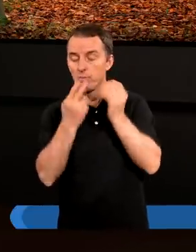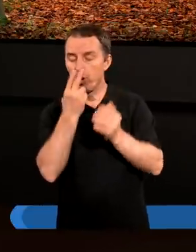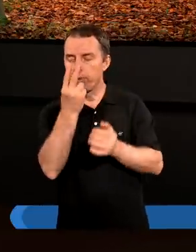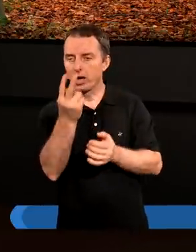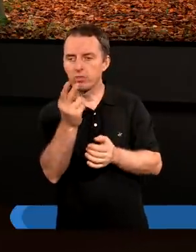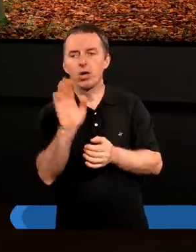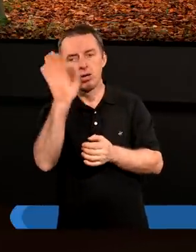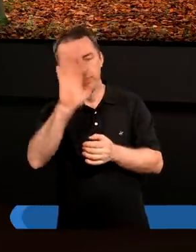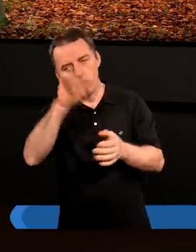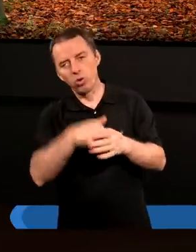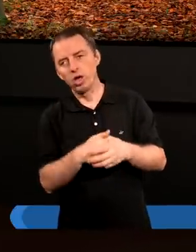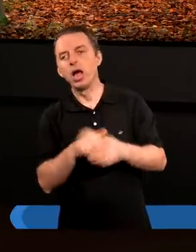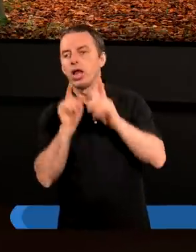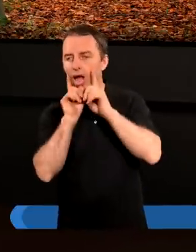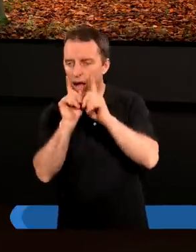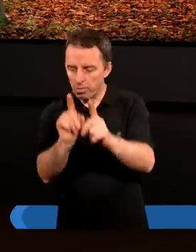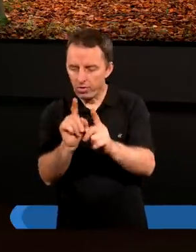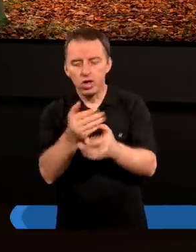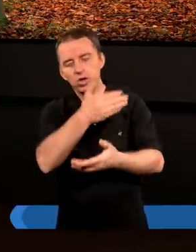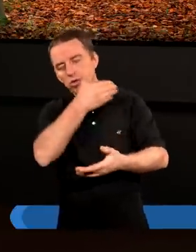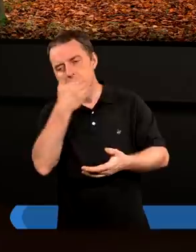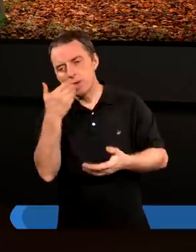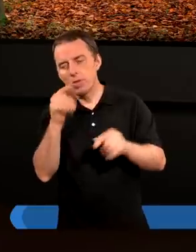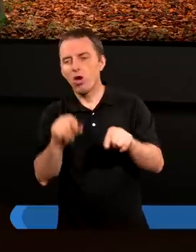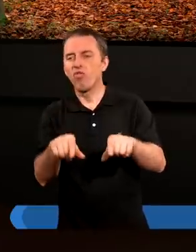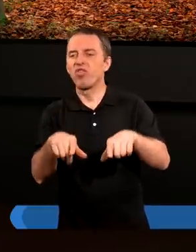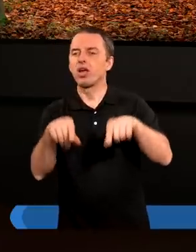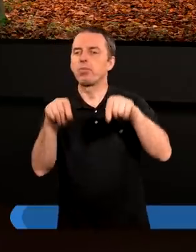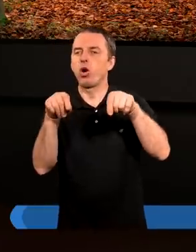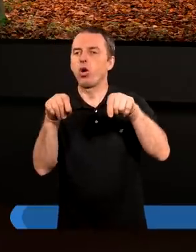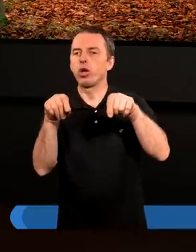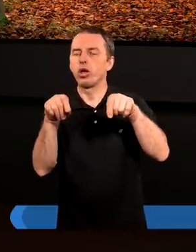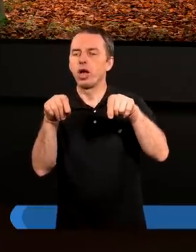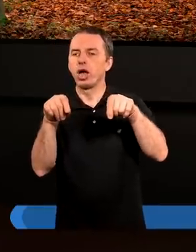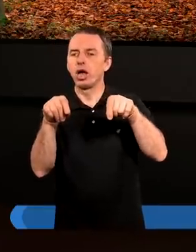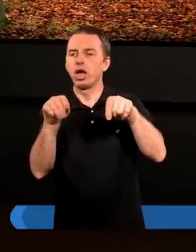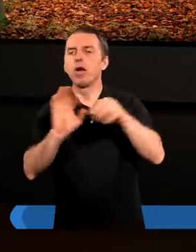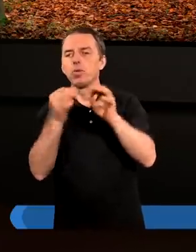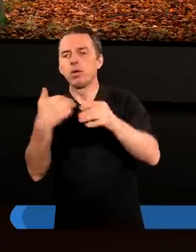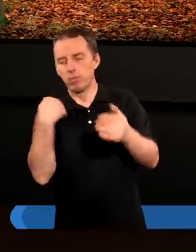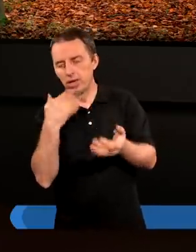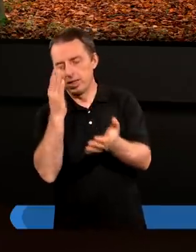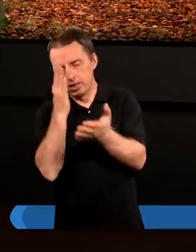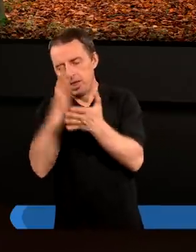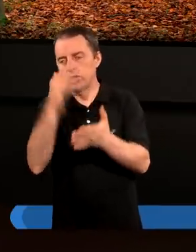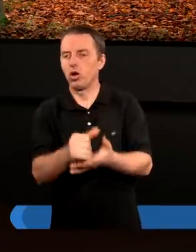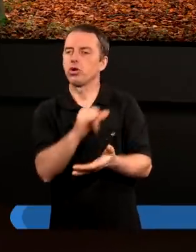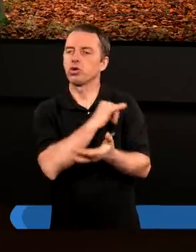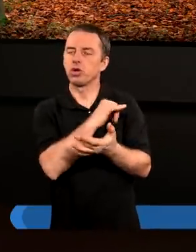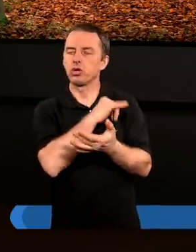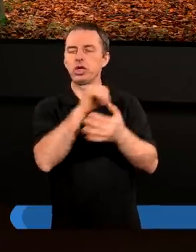Bóg naprawdę nie miał wyboru. Na tej ziemi byli tylko grzesznicy